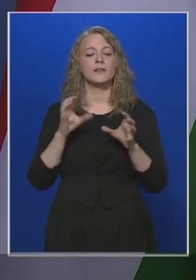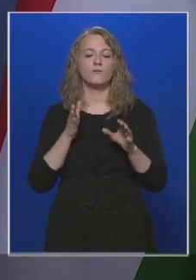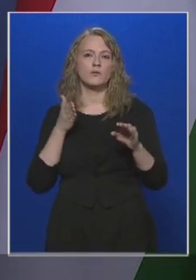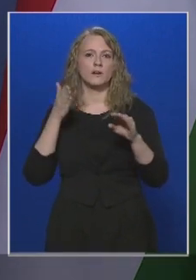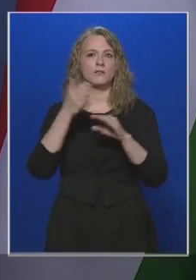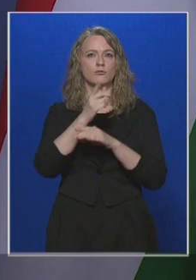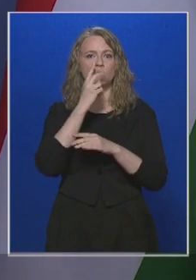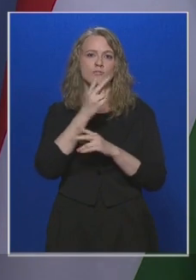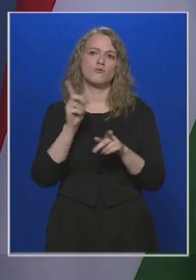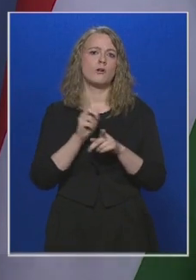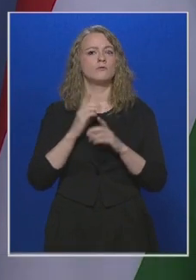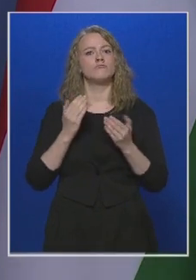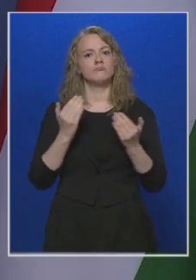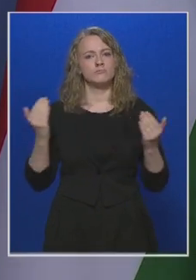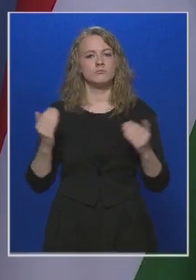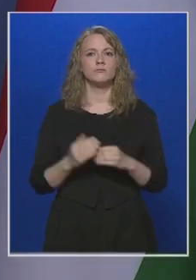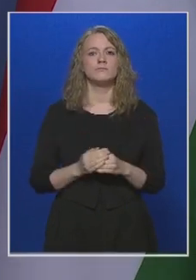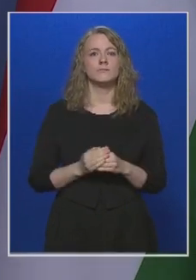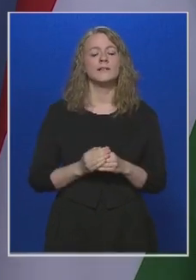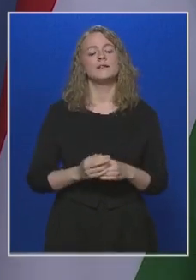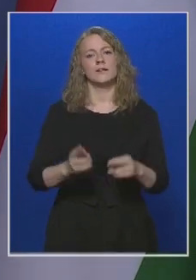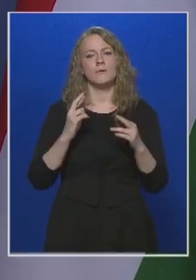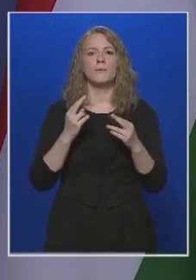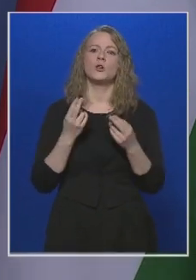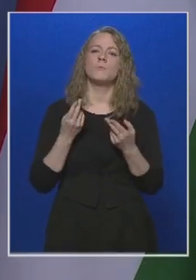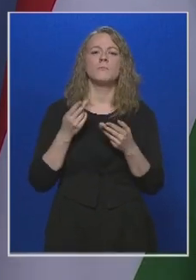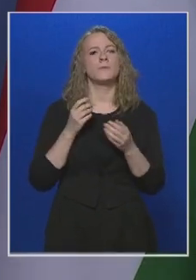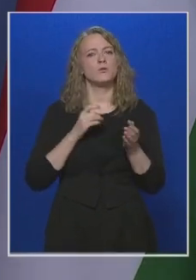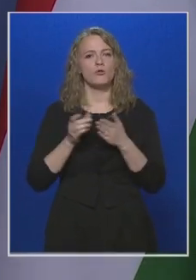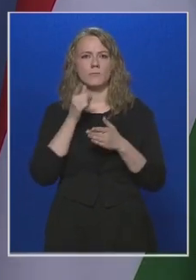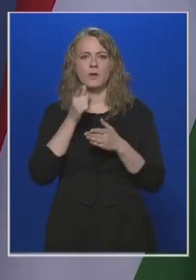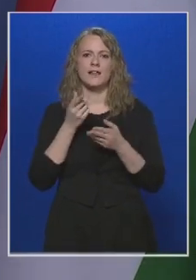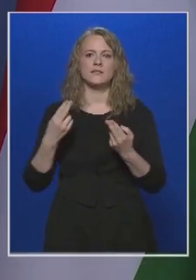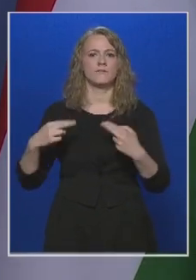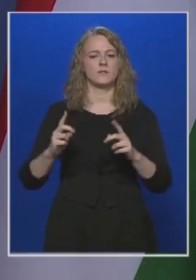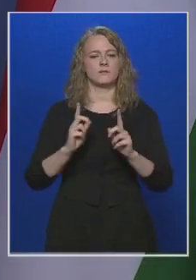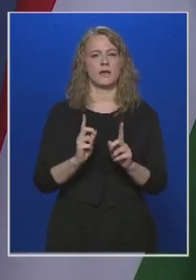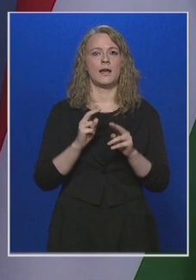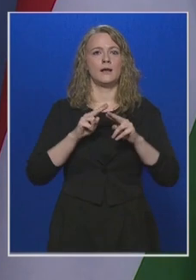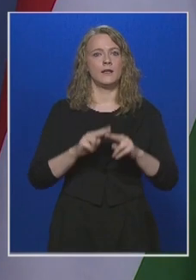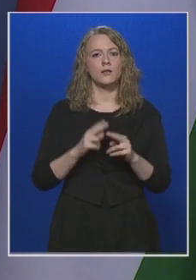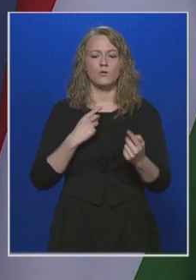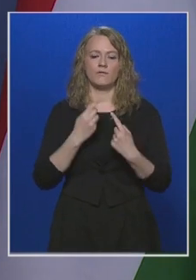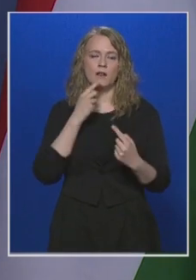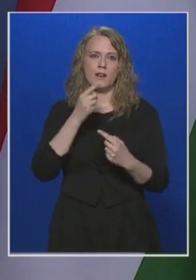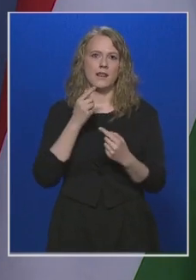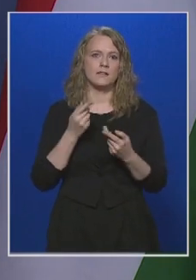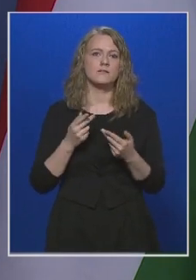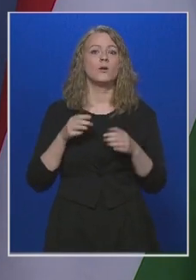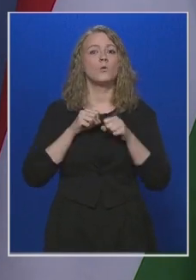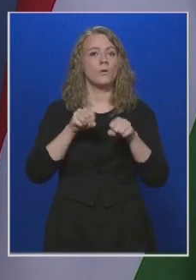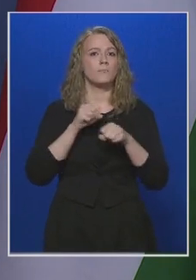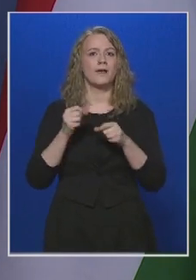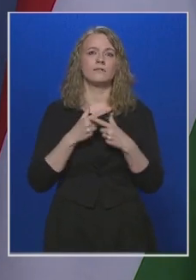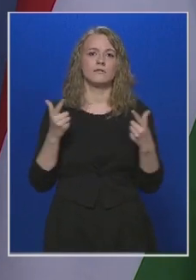keresztül tudjuk csak köszönteni. Reméljük, hogy mielőbb helyre áll a rend, és újra közvetlenebb formában fog zajlani a kormányinfó, de addig,